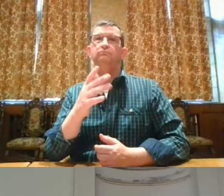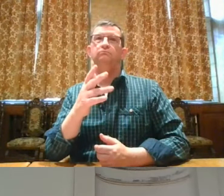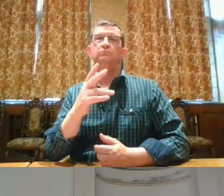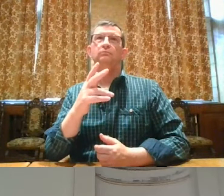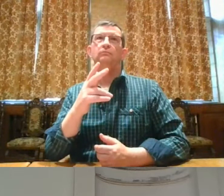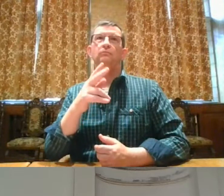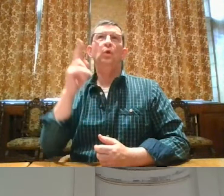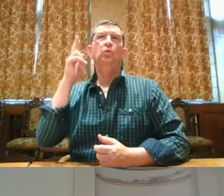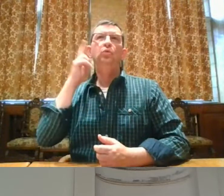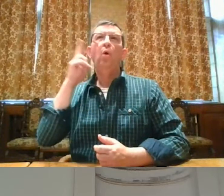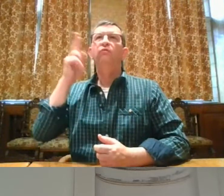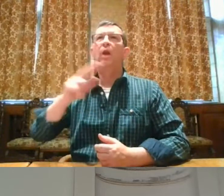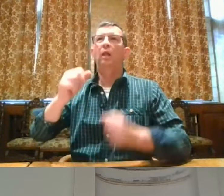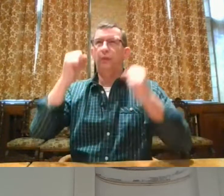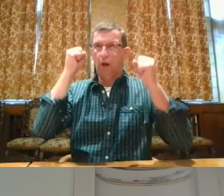contactpersoon die je moet hebben.